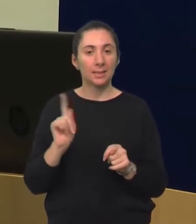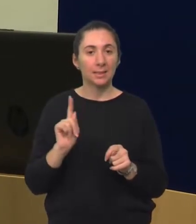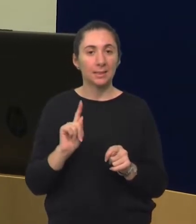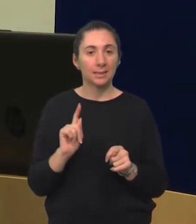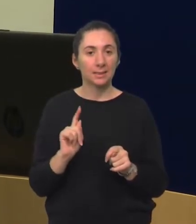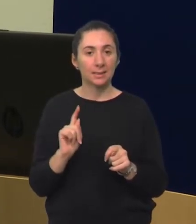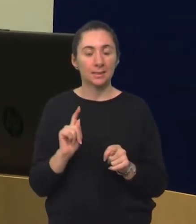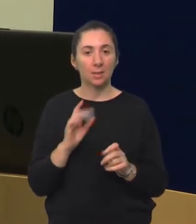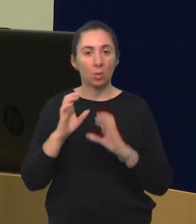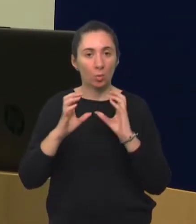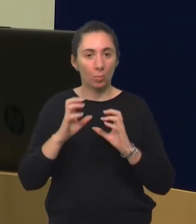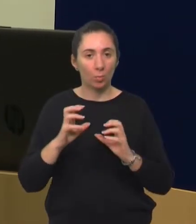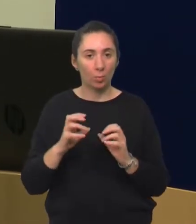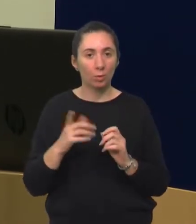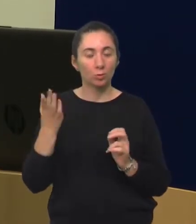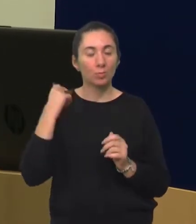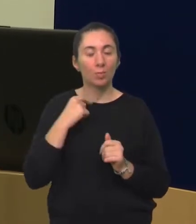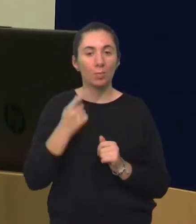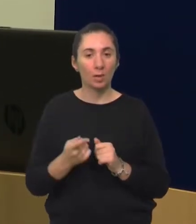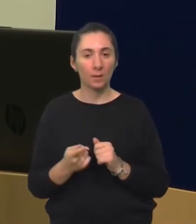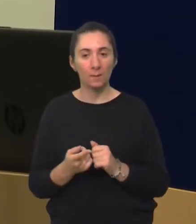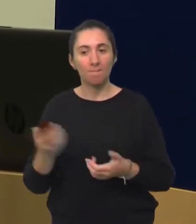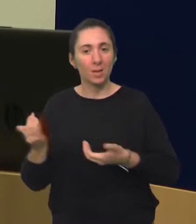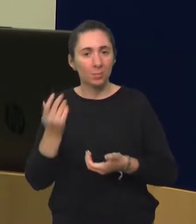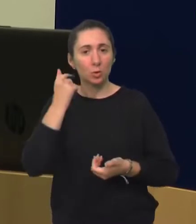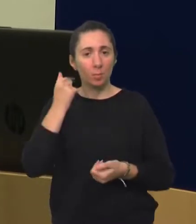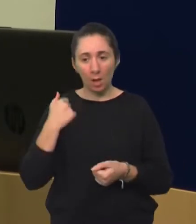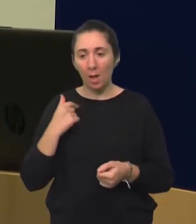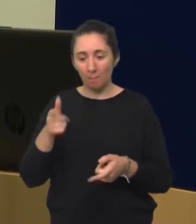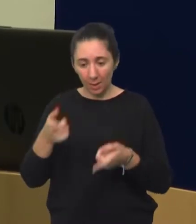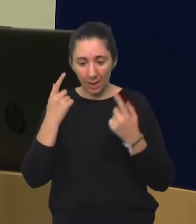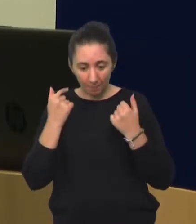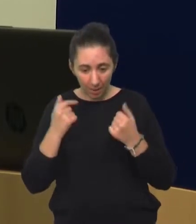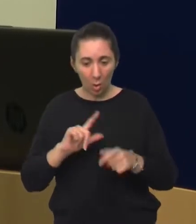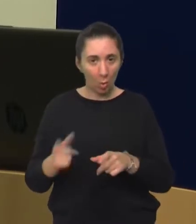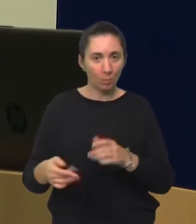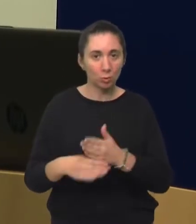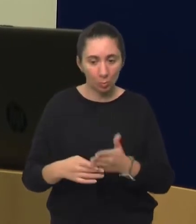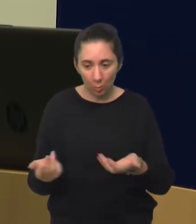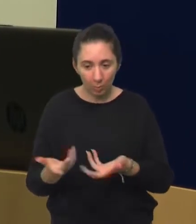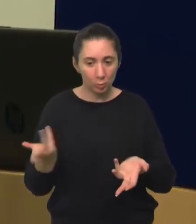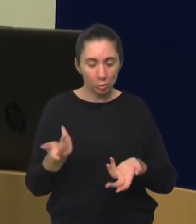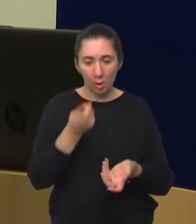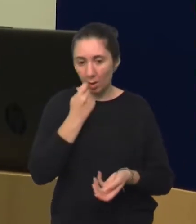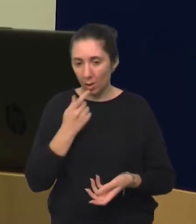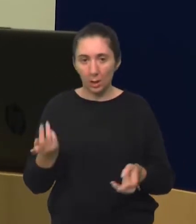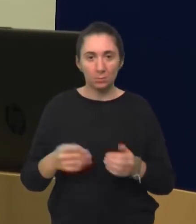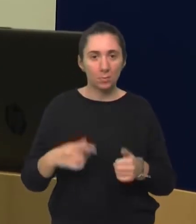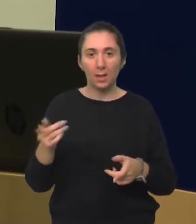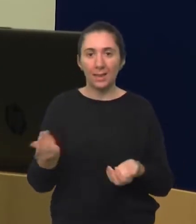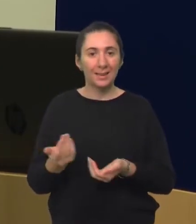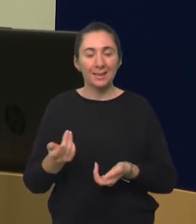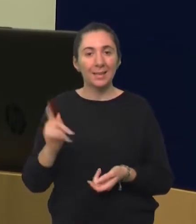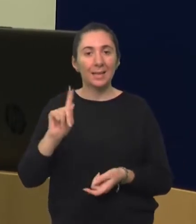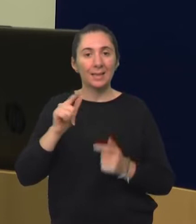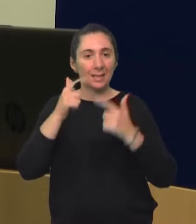komunikacije. Što to znači? To ovo što sam vam upravo malo pre ispomenula. Beba će plakati, mi ćemo plaći djeteta reagirati i djetetu nije svjesno